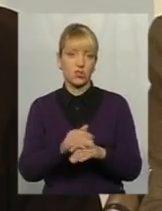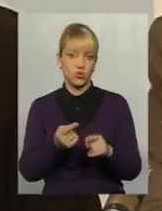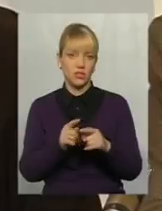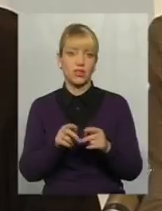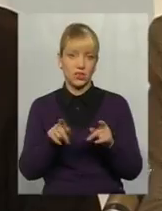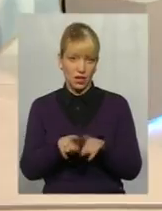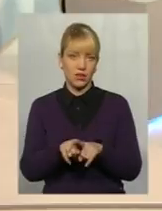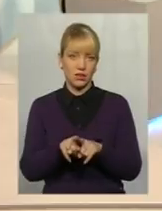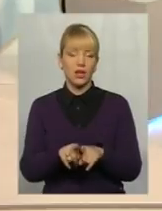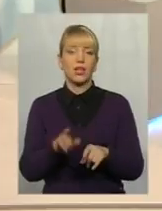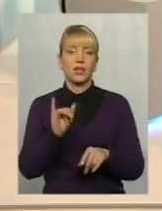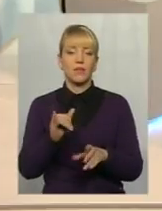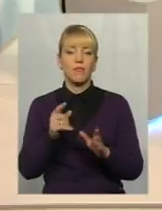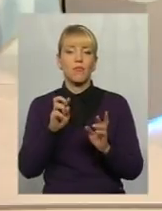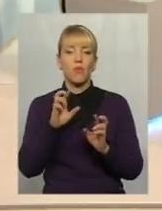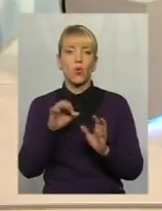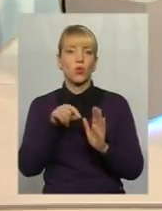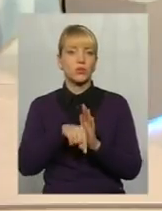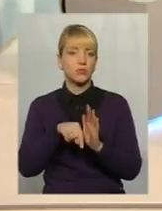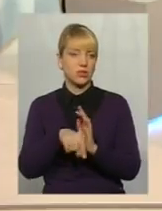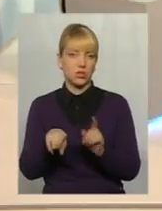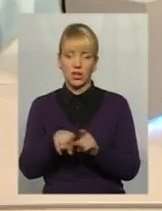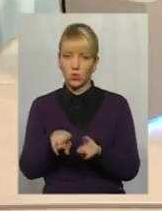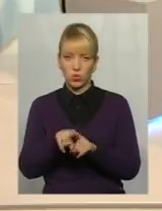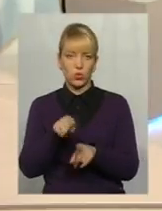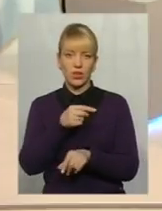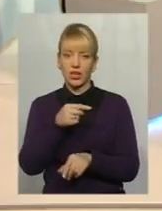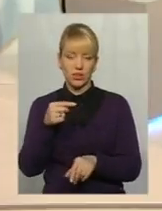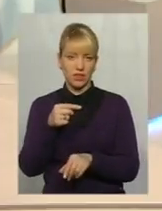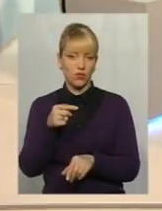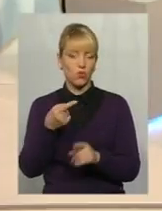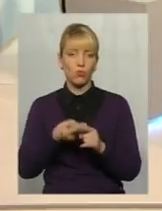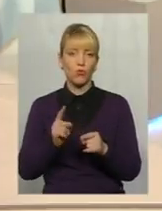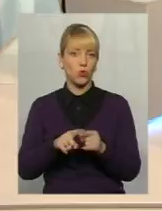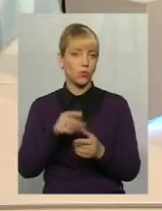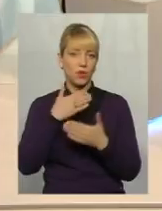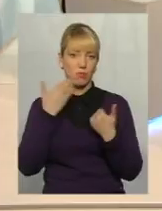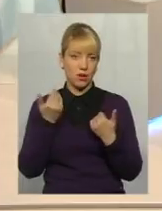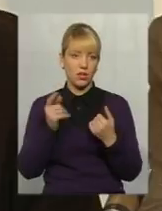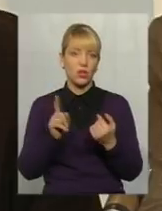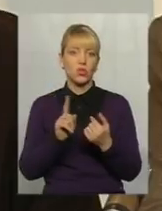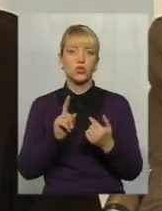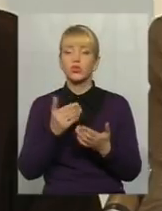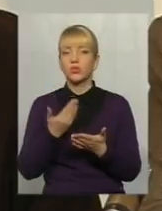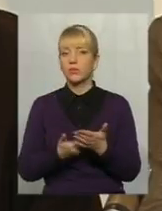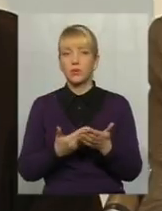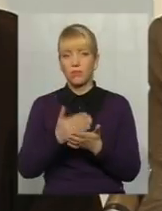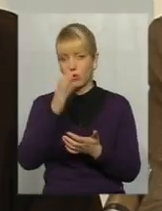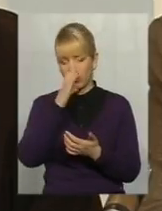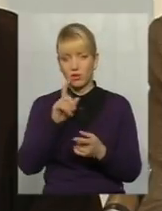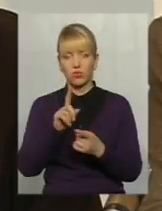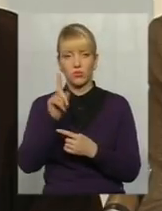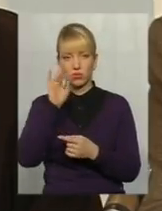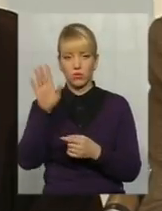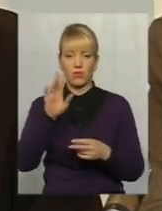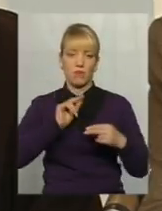змісту такого ніби негативного в тому немає. Що, здається, поганого про славлені праці,